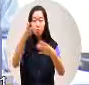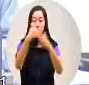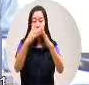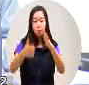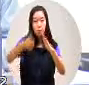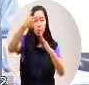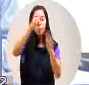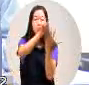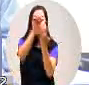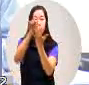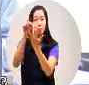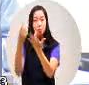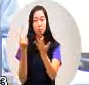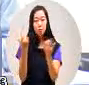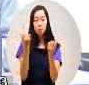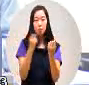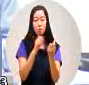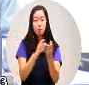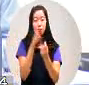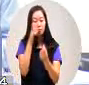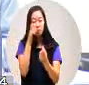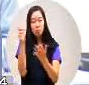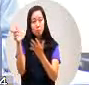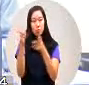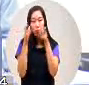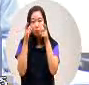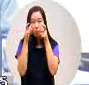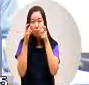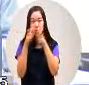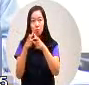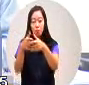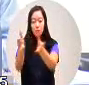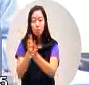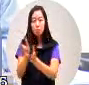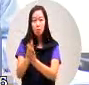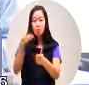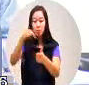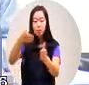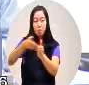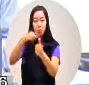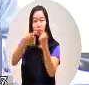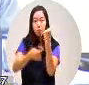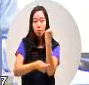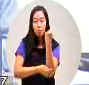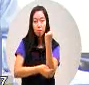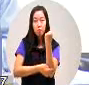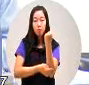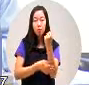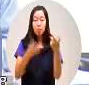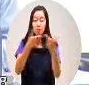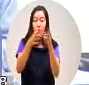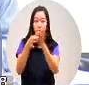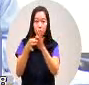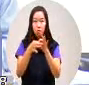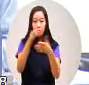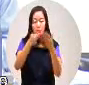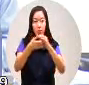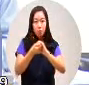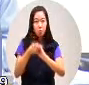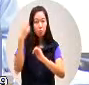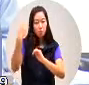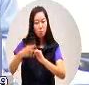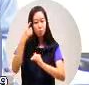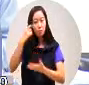的领选要参考原住民族教育法的相关规定来提出